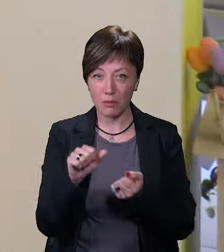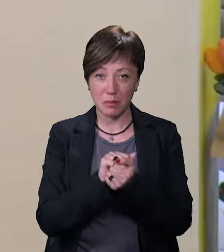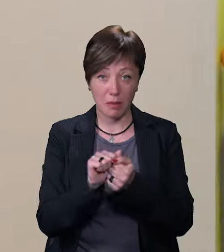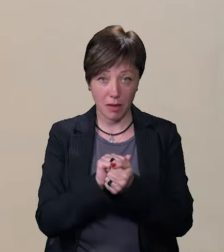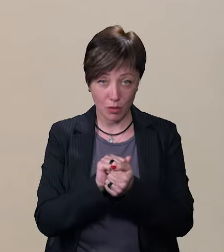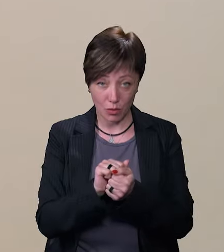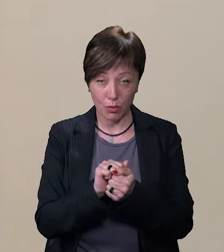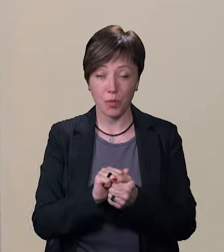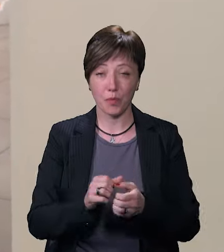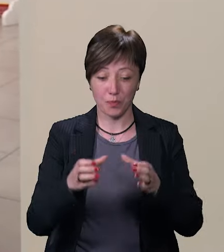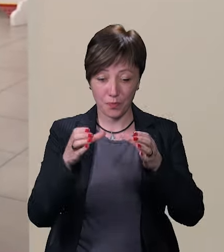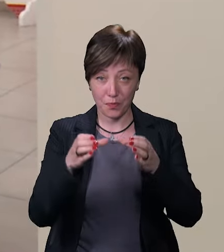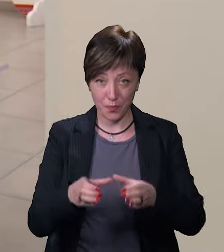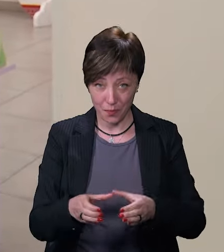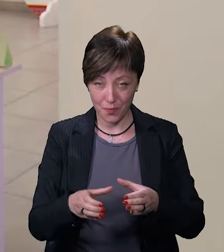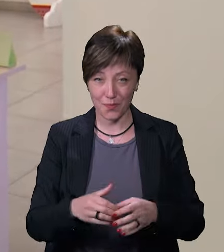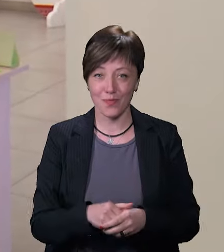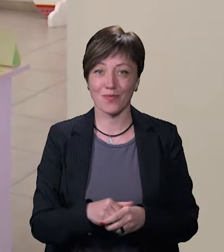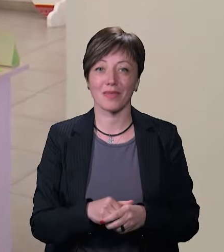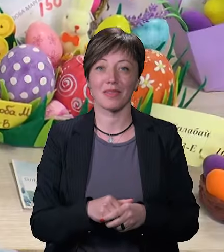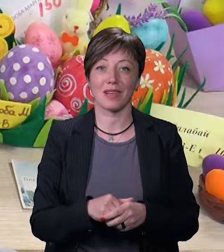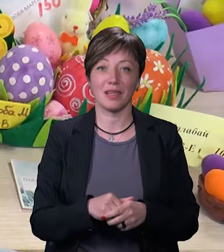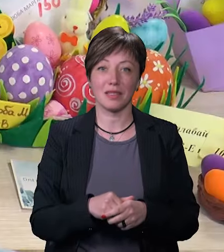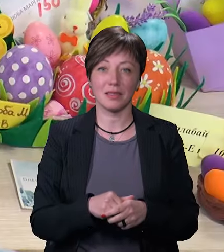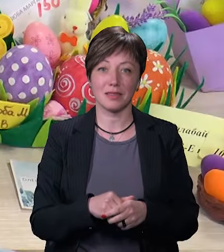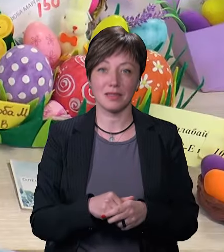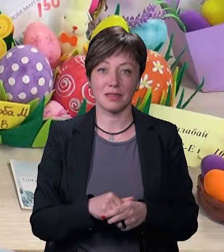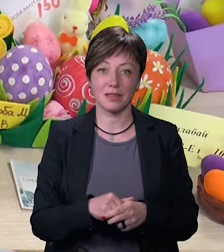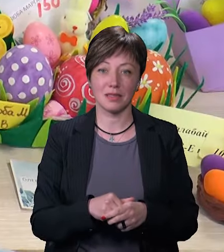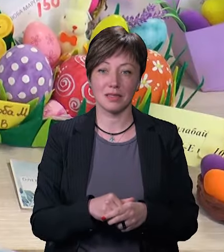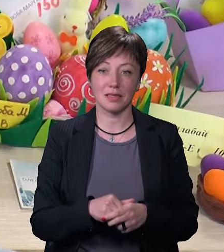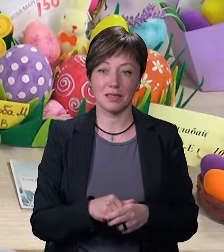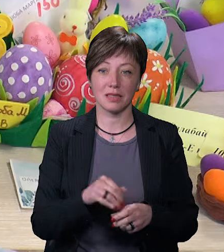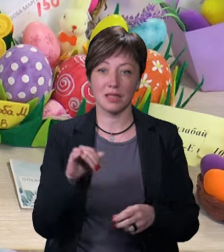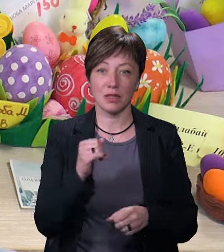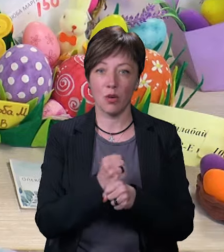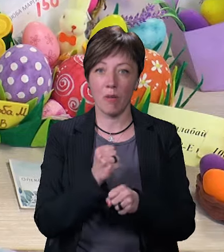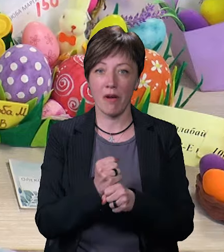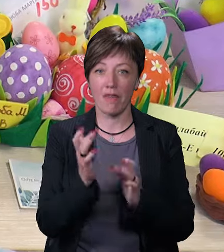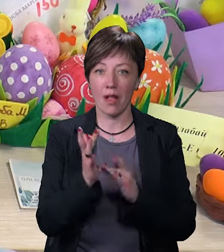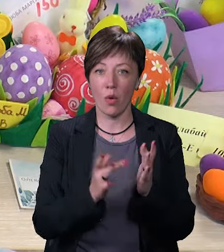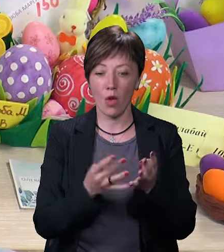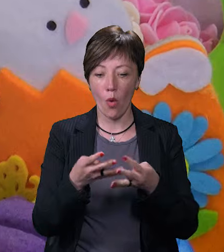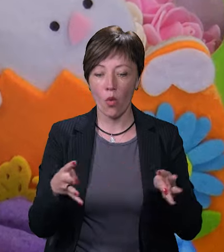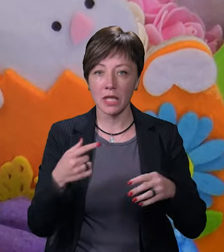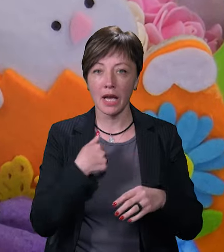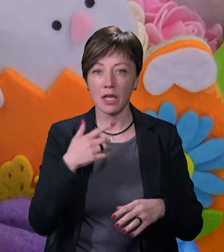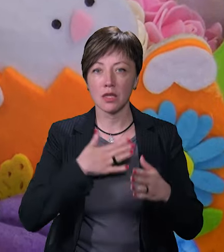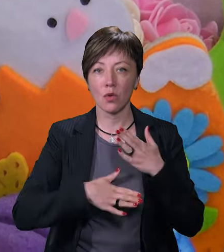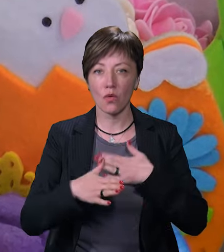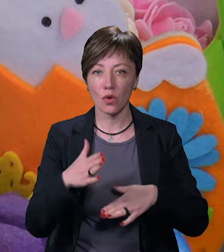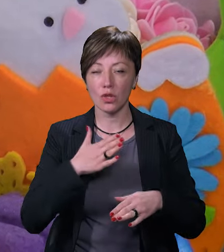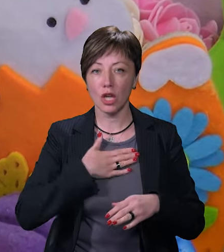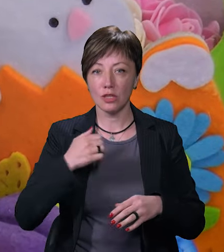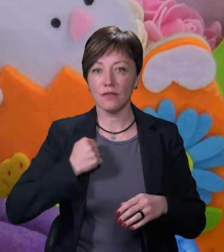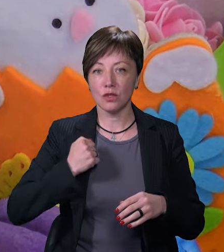фетри та картону і зробив водоходній кошик. Я задоволений, що